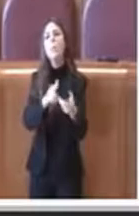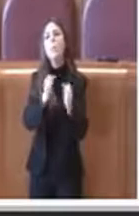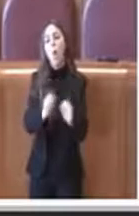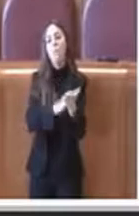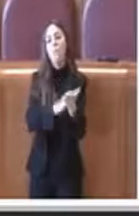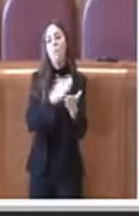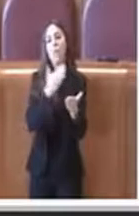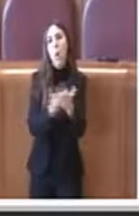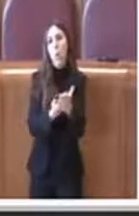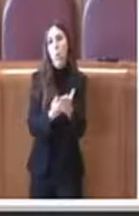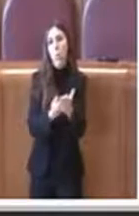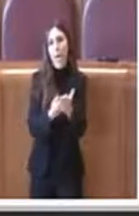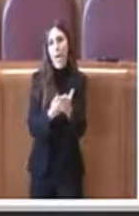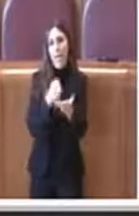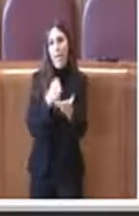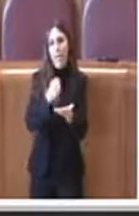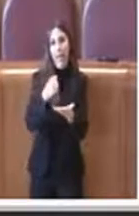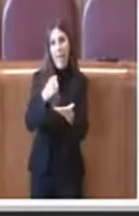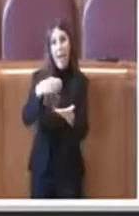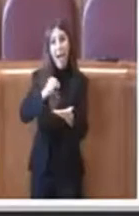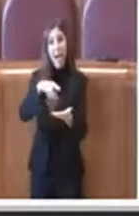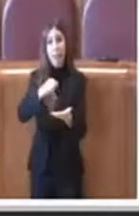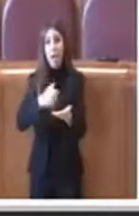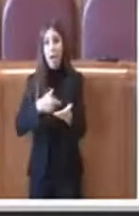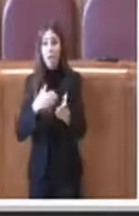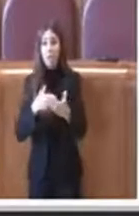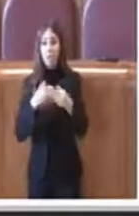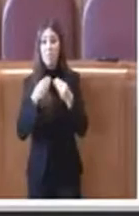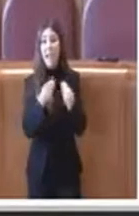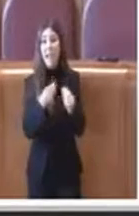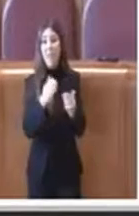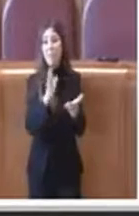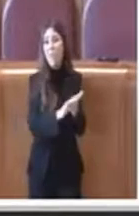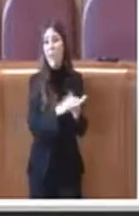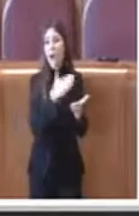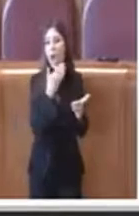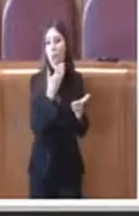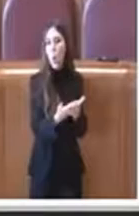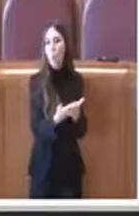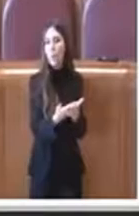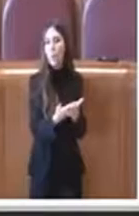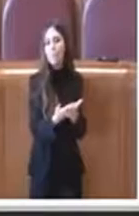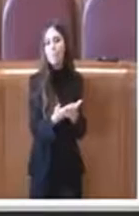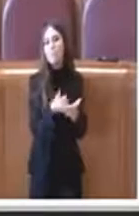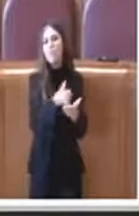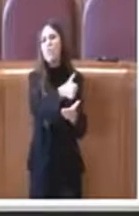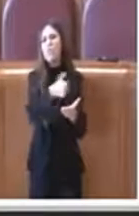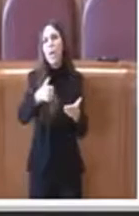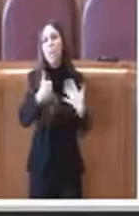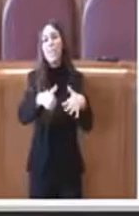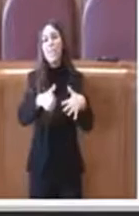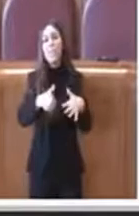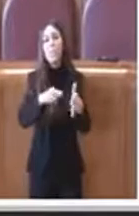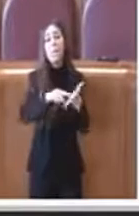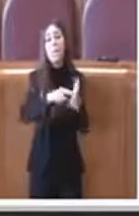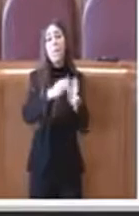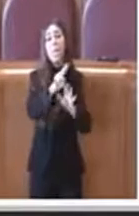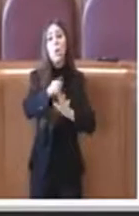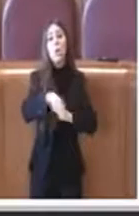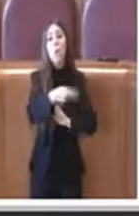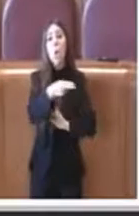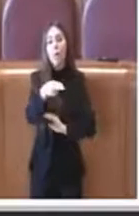praticamente gli è stato dato a un valore che di fatto era 116 milioni di Euro perché